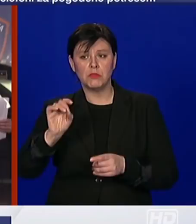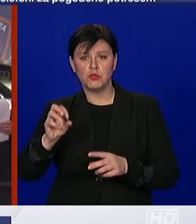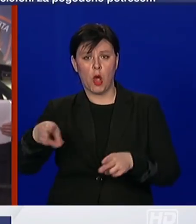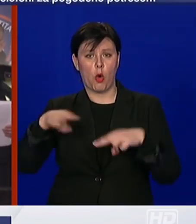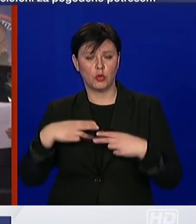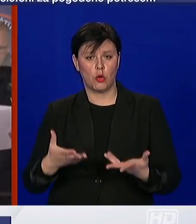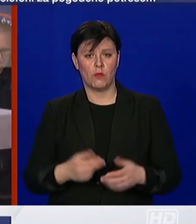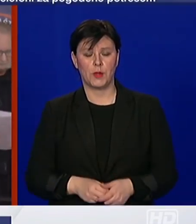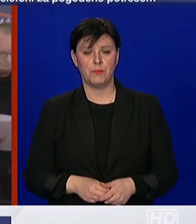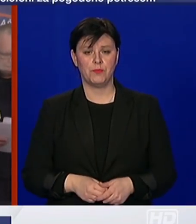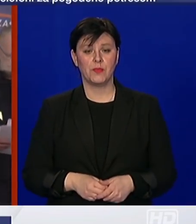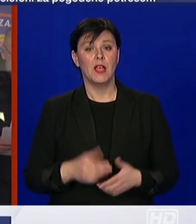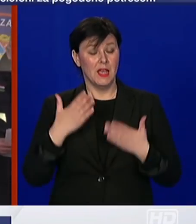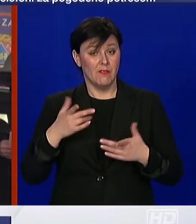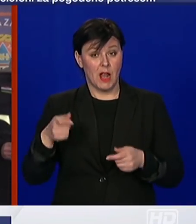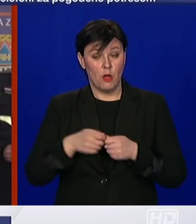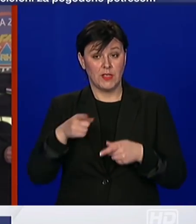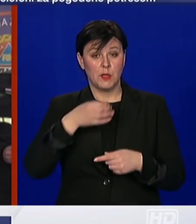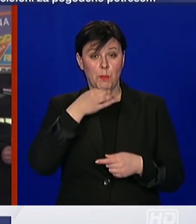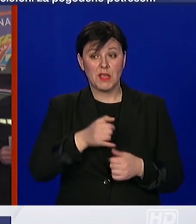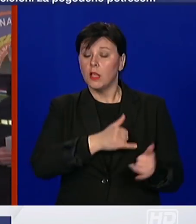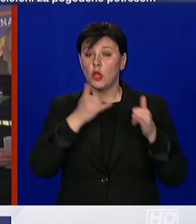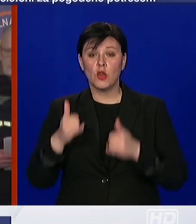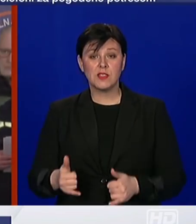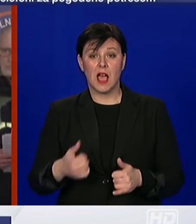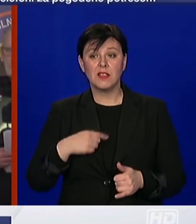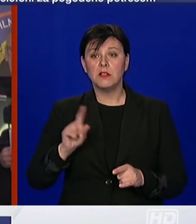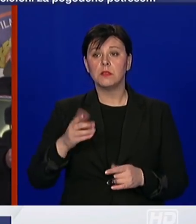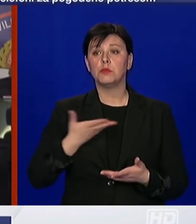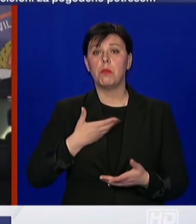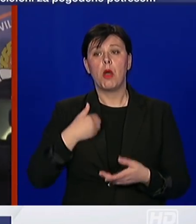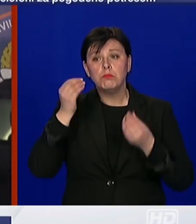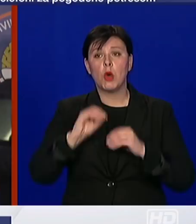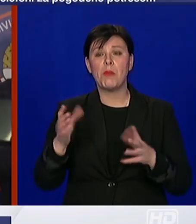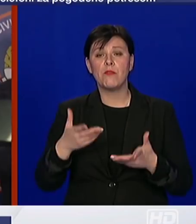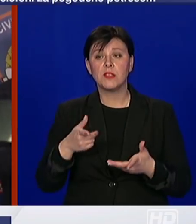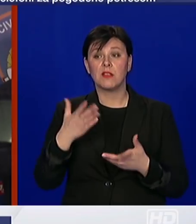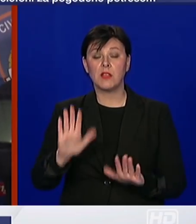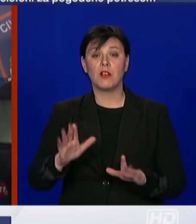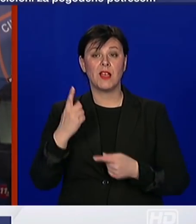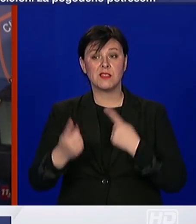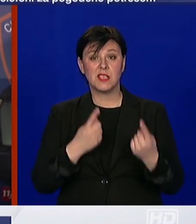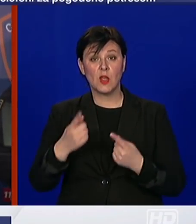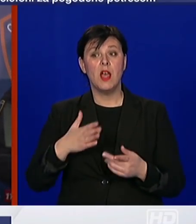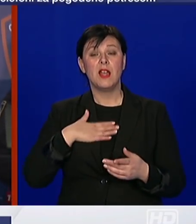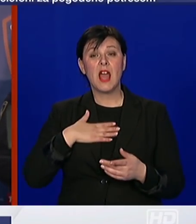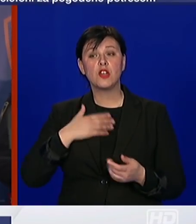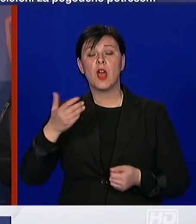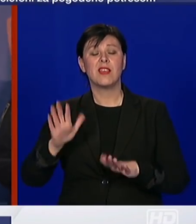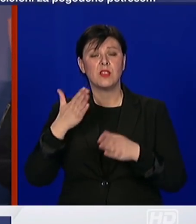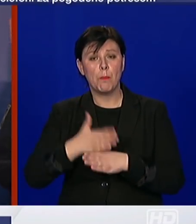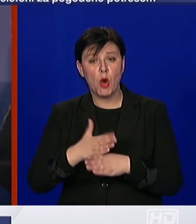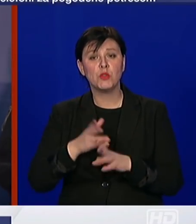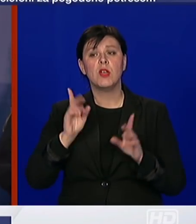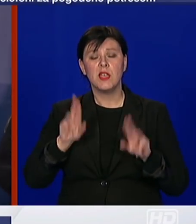Hvala vam na tome pitanju. Dakle, mi do sada nismo bili obavješteni o takvoj situaciji. Sva naša i sanitetski prijevoz i hitna pomoć